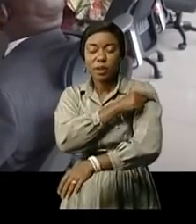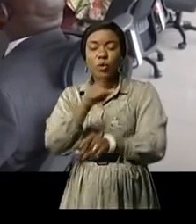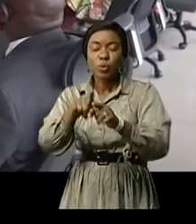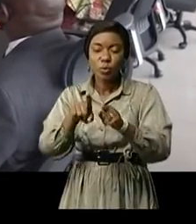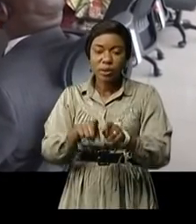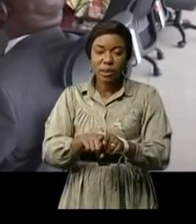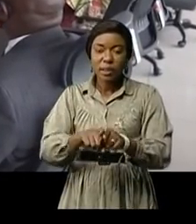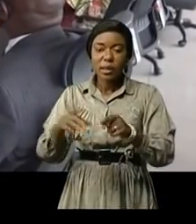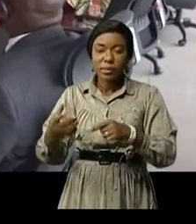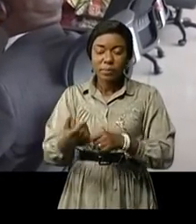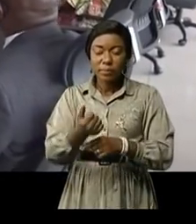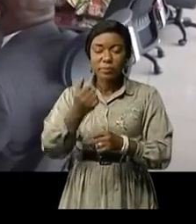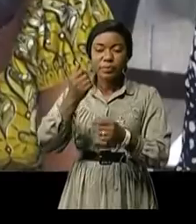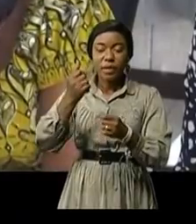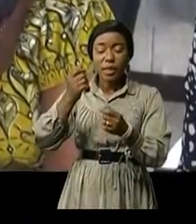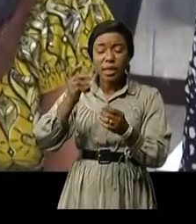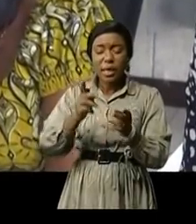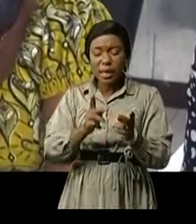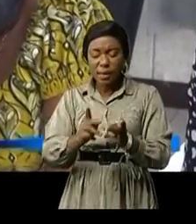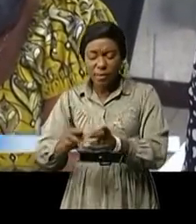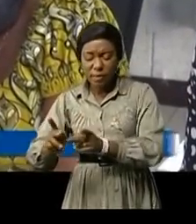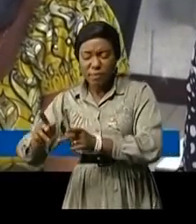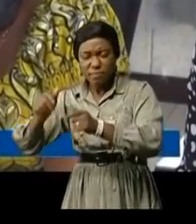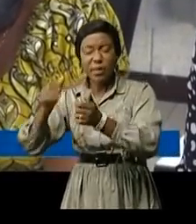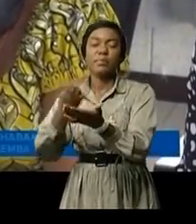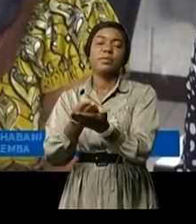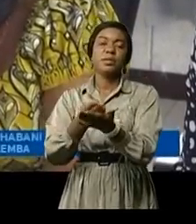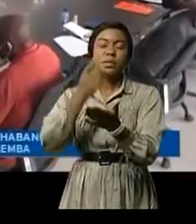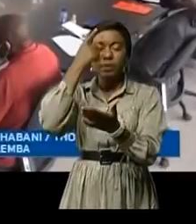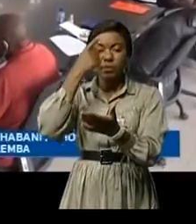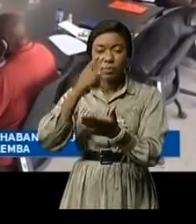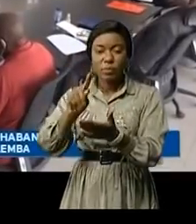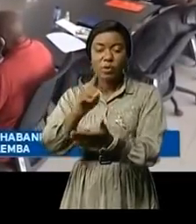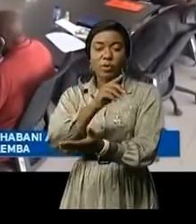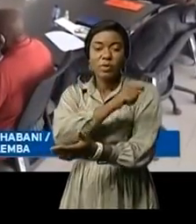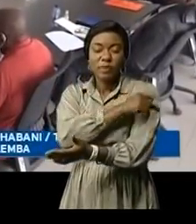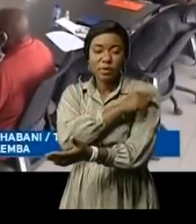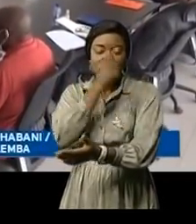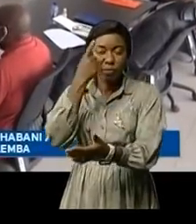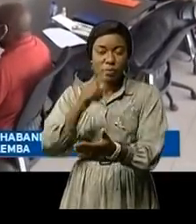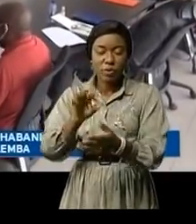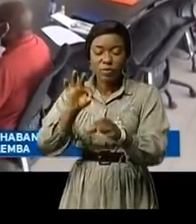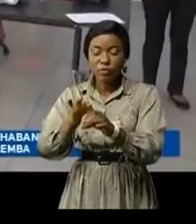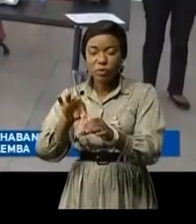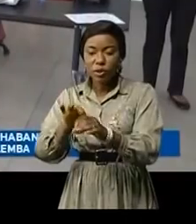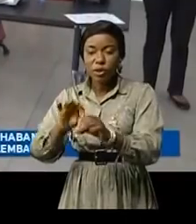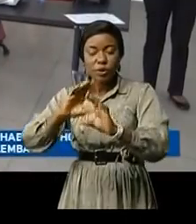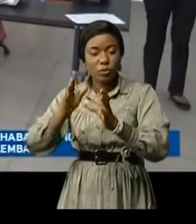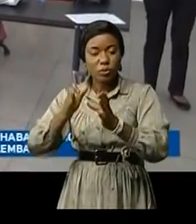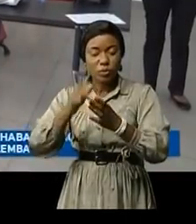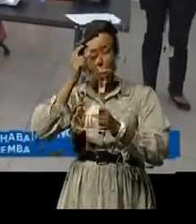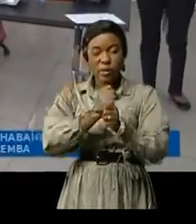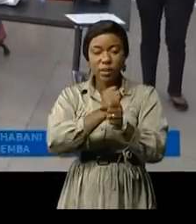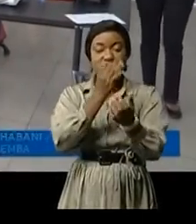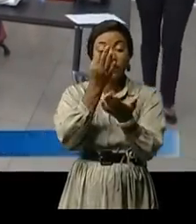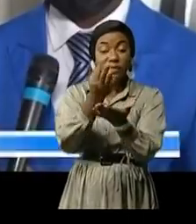d'assurer l'inscription d'une ligne budgétaire en faveur de la vaccination et enfin élaborer et voter l'édit pour sécuriser les